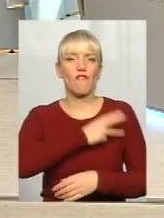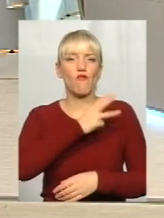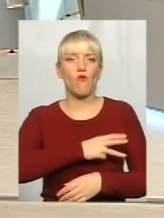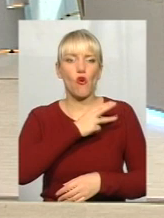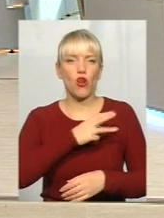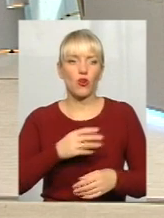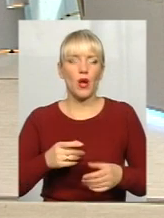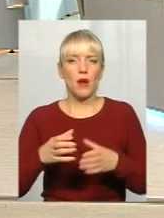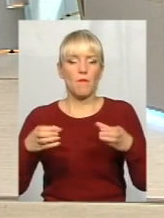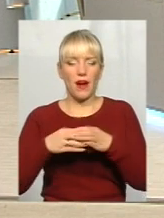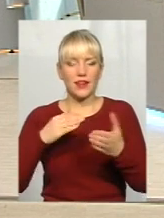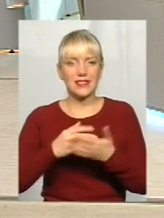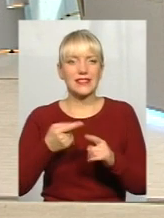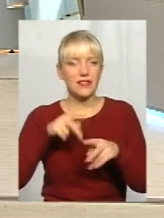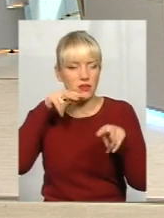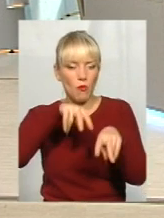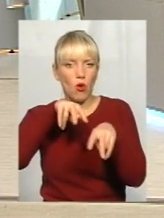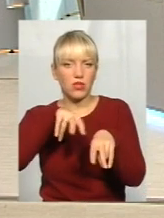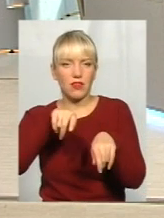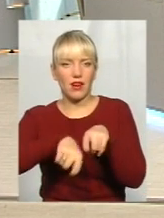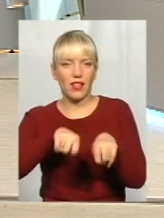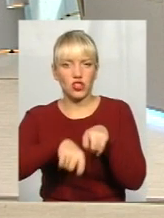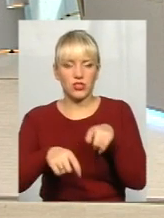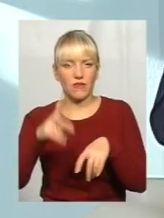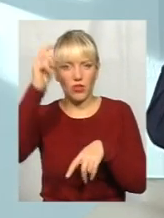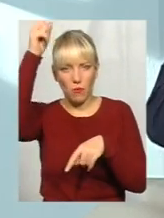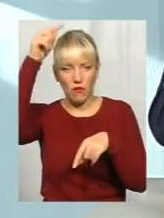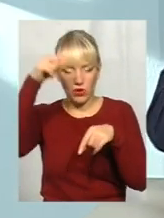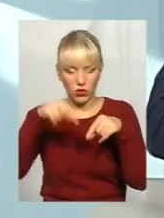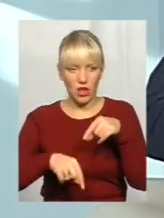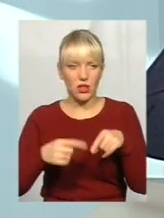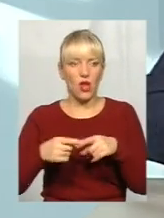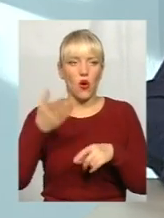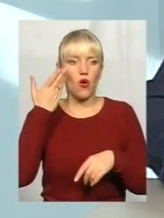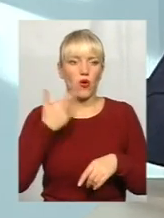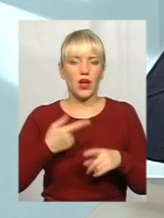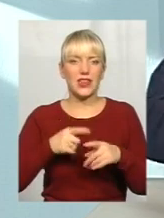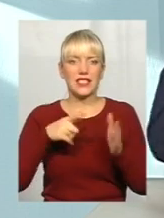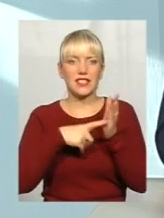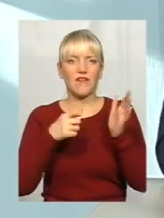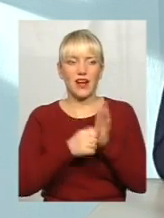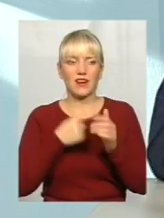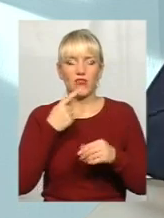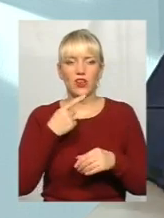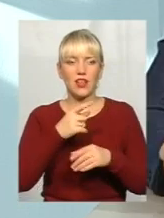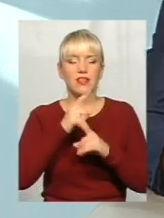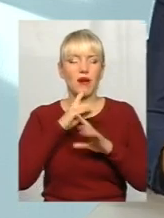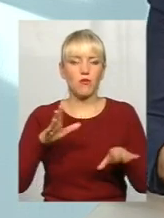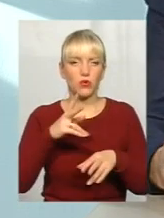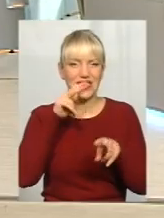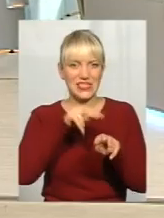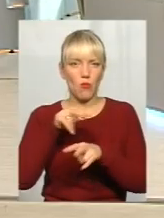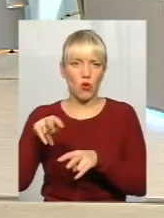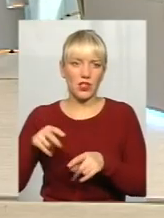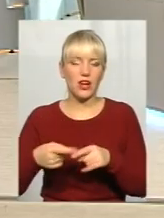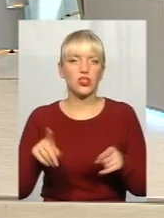по вертикалі президента дійшли сюди. Президент два тижні тому, коли знімав цвяха, голову геокадастру, казав, смотрящих не буде. А що ми сьогодні отримали